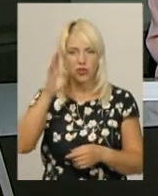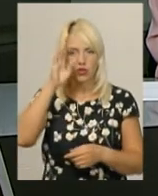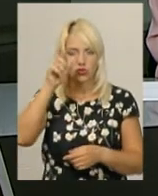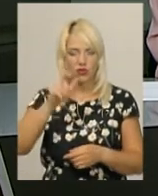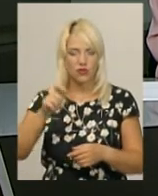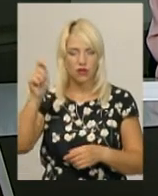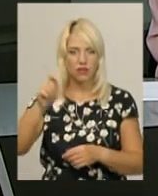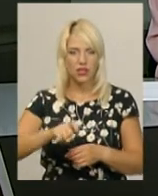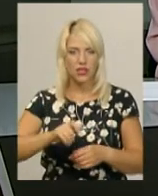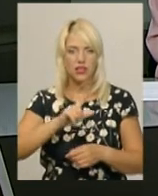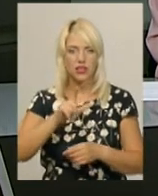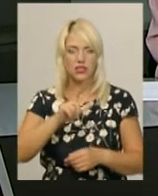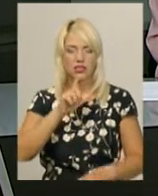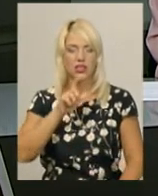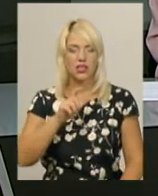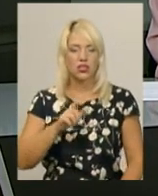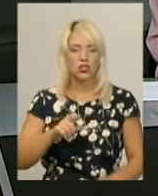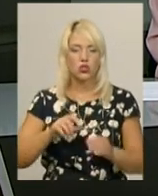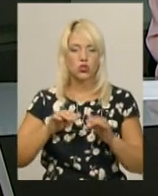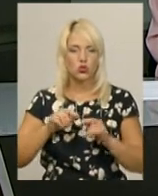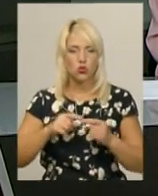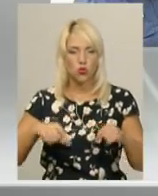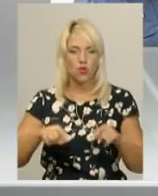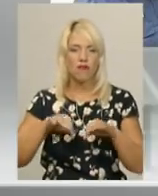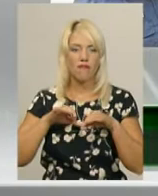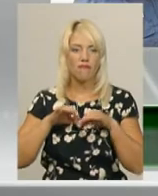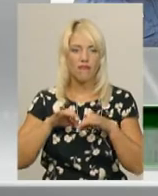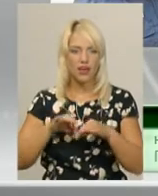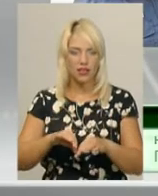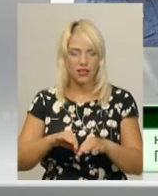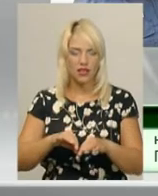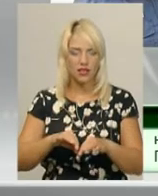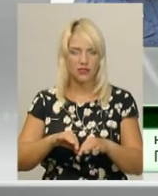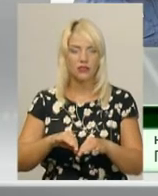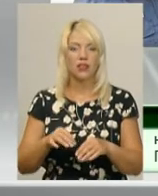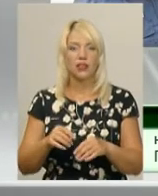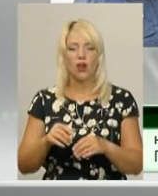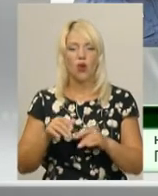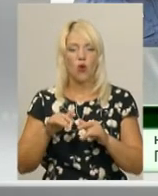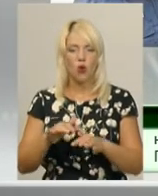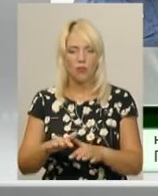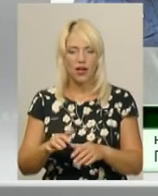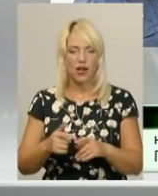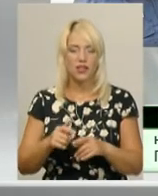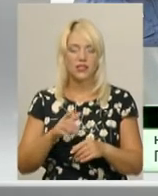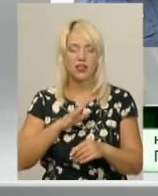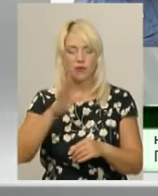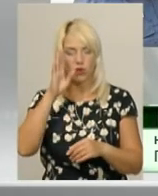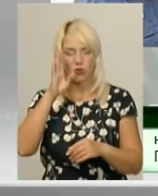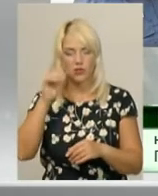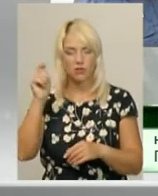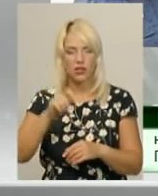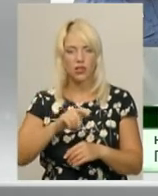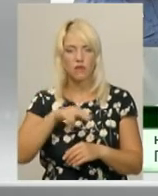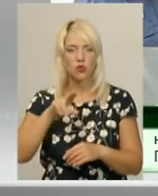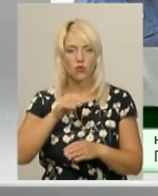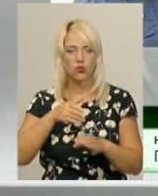приїхав із зони ведення операції об'єднаних сил. Хлопчик приїхав у гості до батька, який нещодавно повернувся із зони